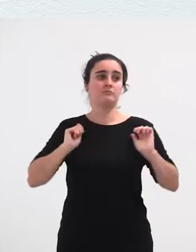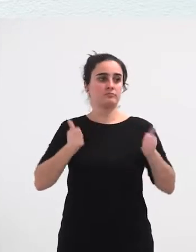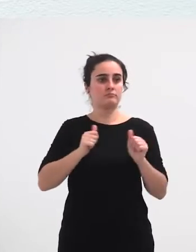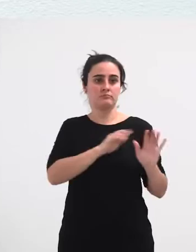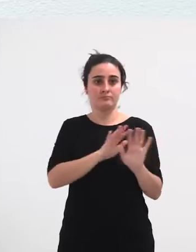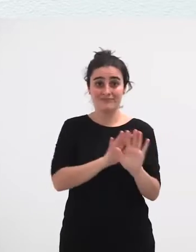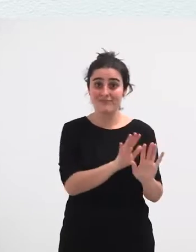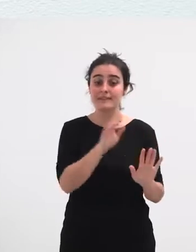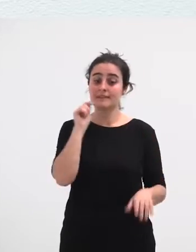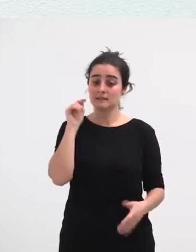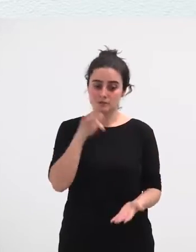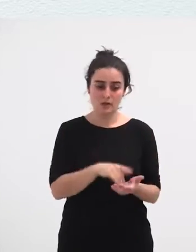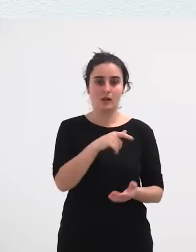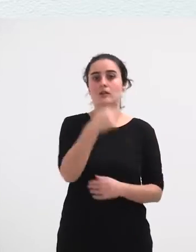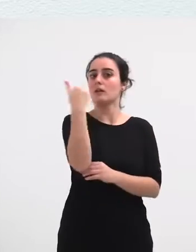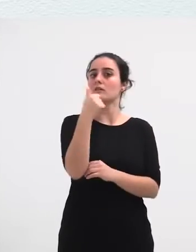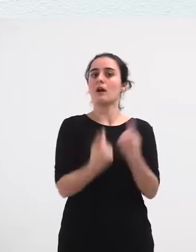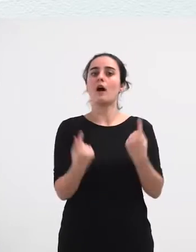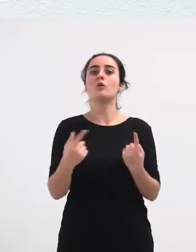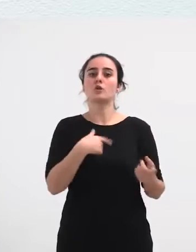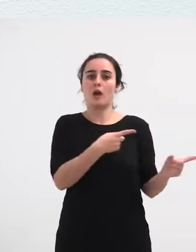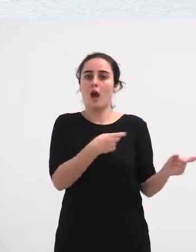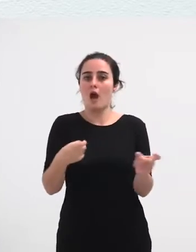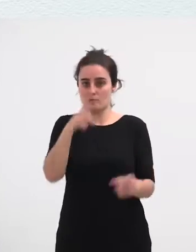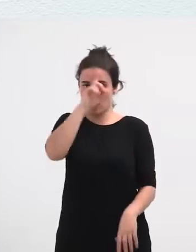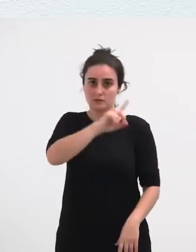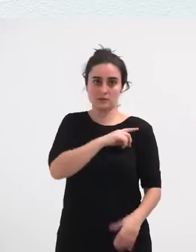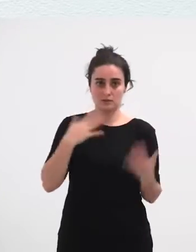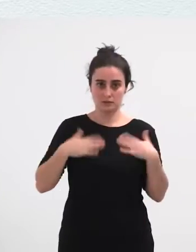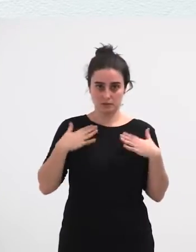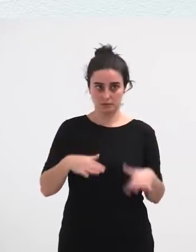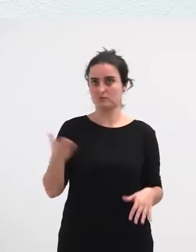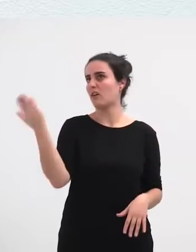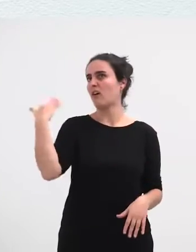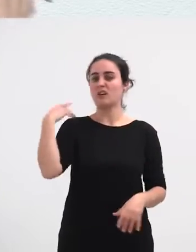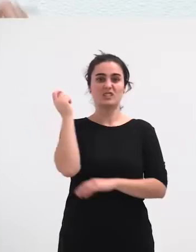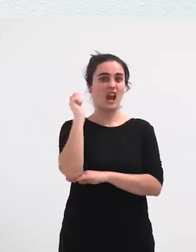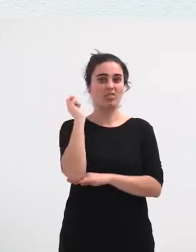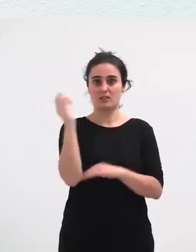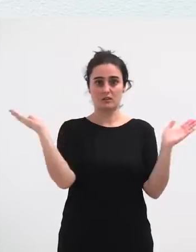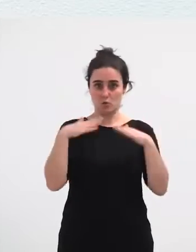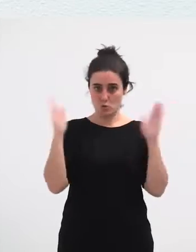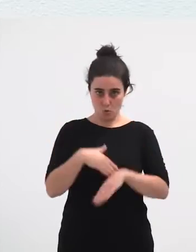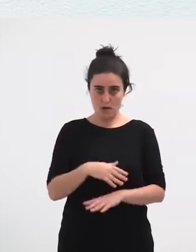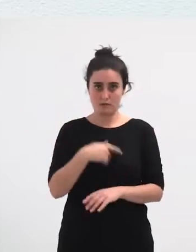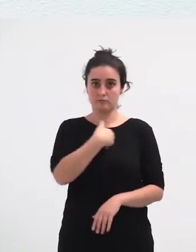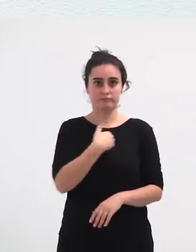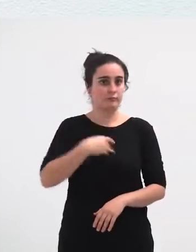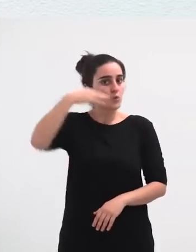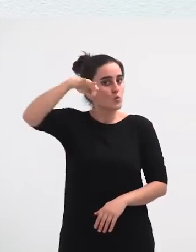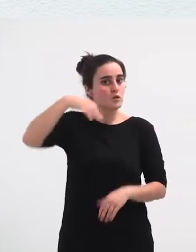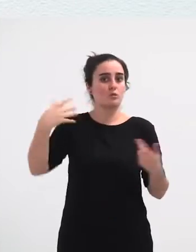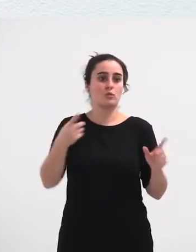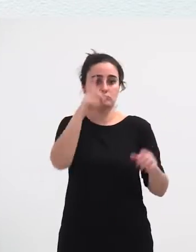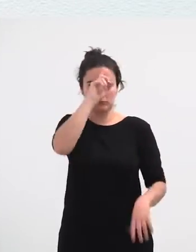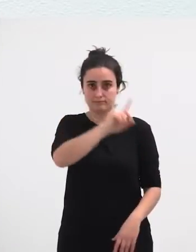Zeintzuetan Gizuan Batzuk Armatuta Joaten Dira Gara Eartan Eta Guaz Kantinen Eri Ezin Ego Imaginatu